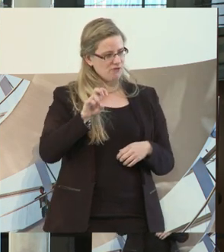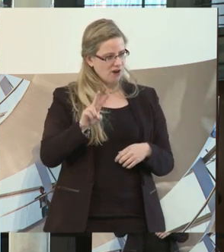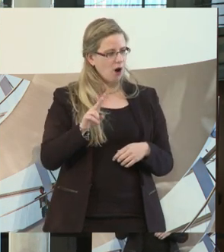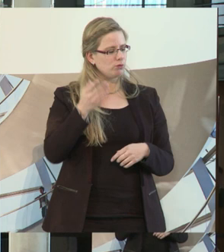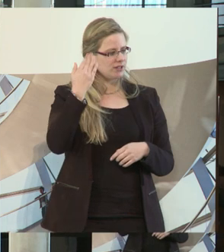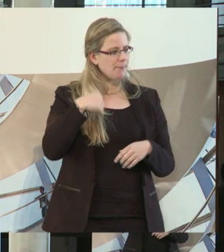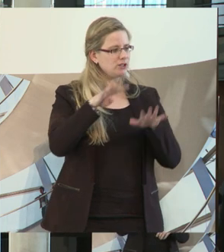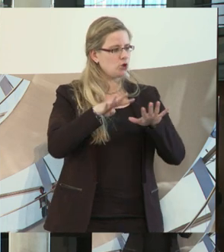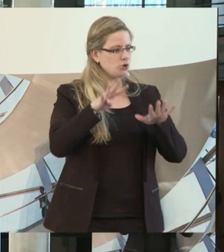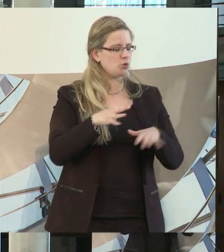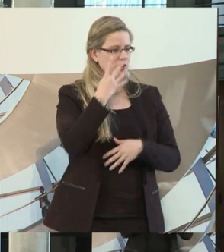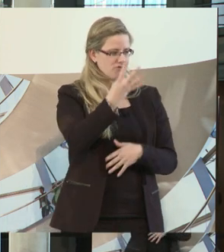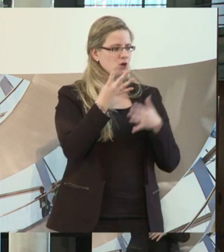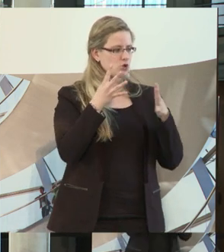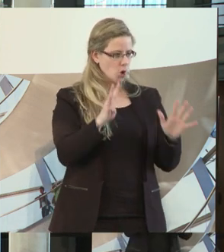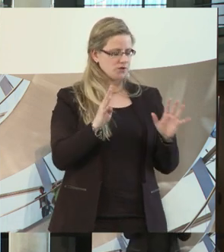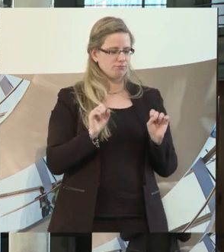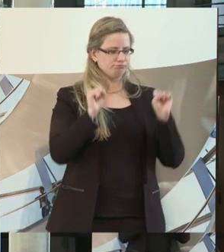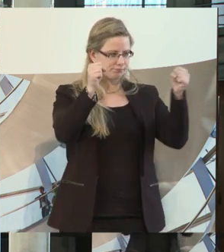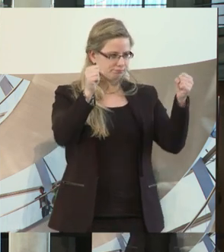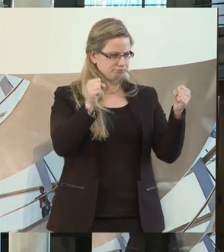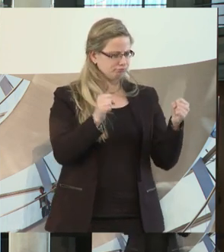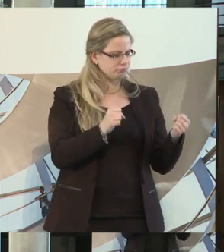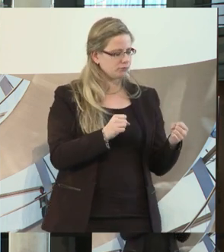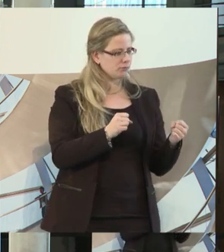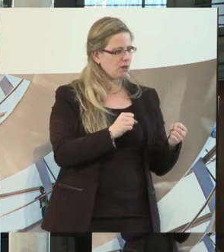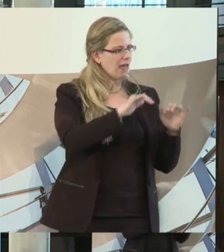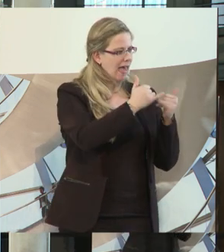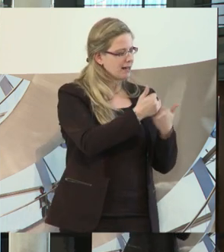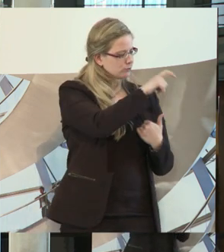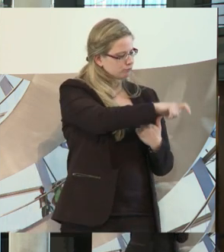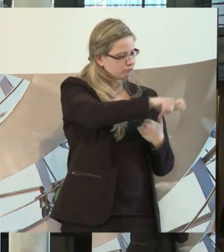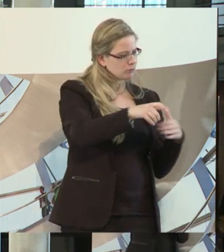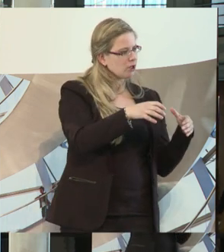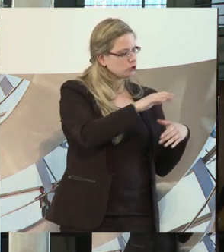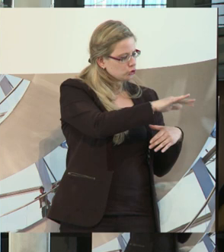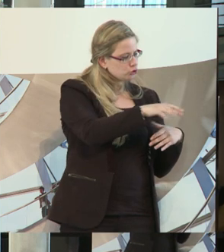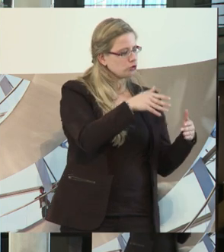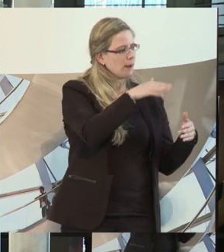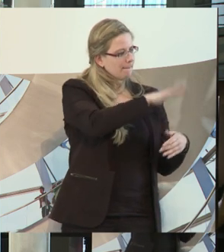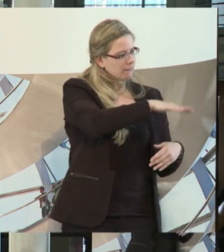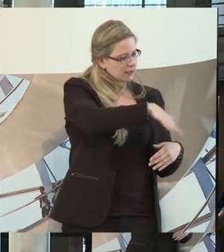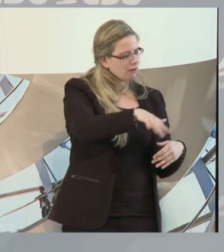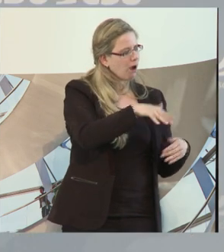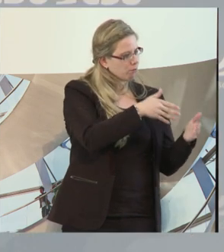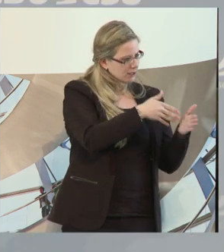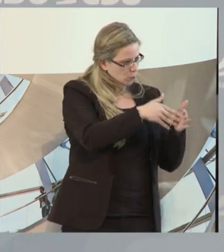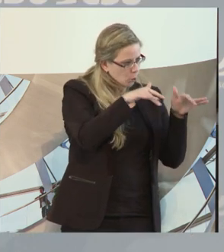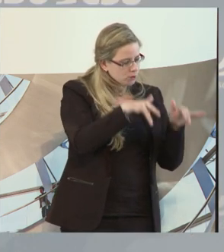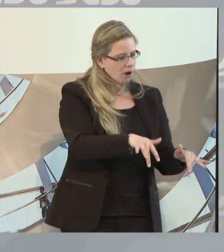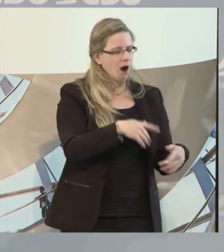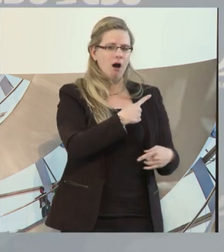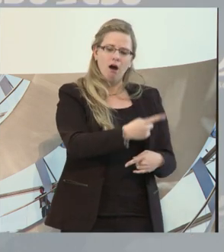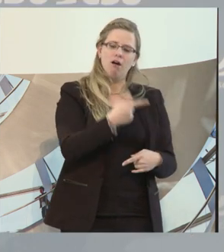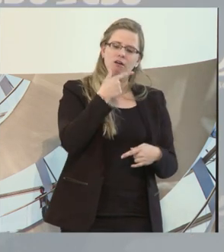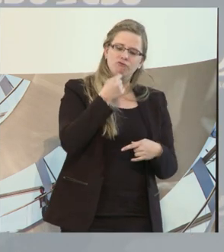gegründet wurde von einer Gruppe von Eltern mit behinderten Kindern. Die wollten, dass ihre Kinder